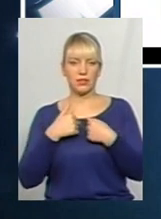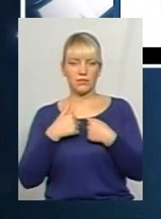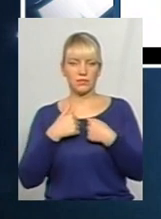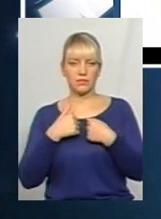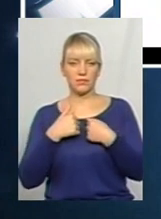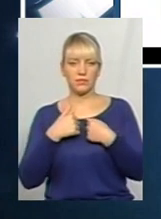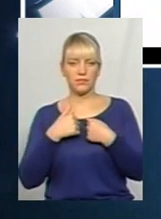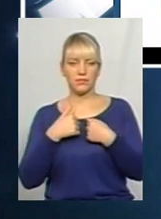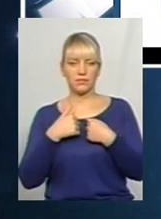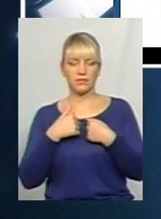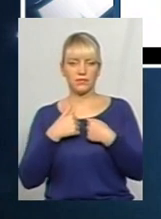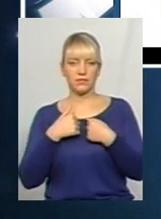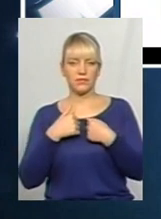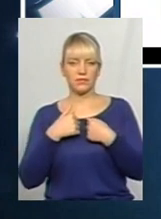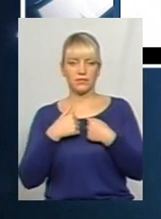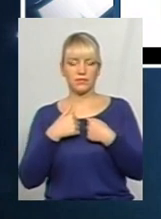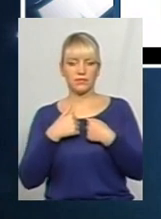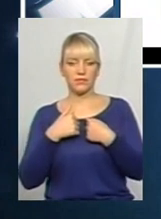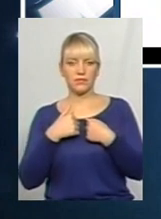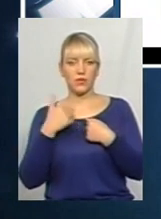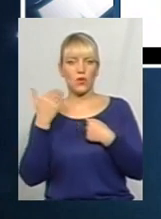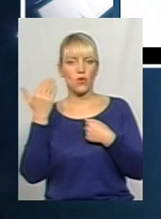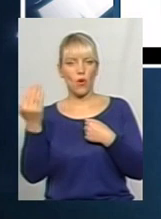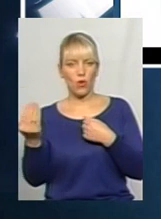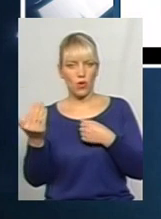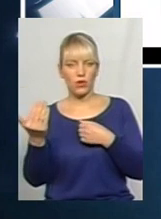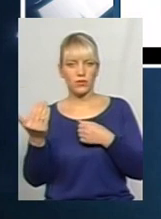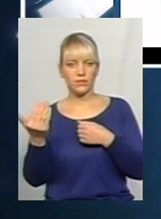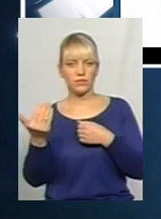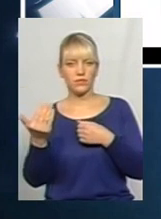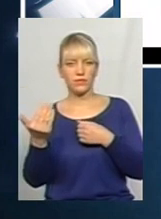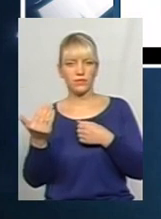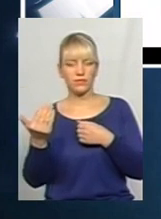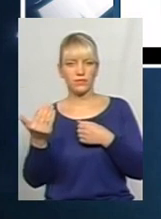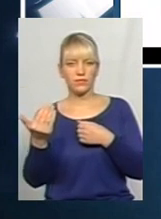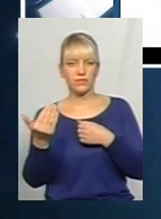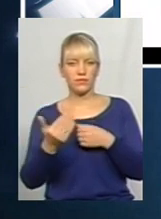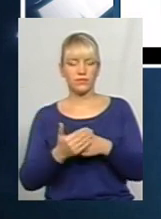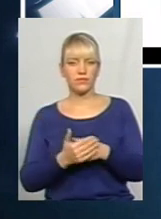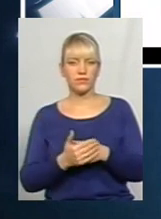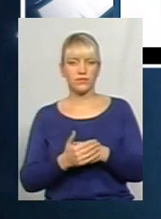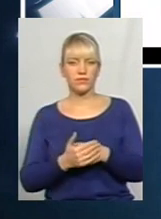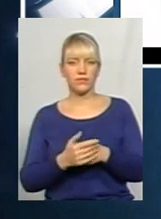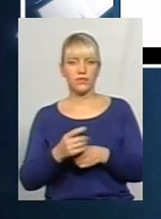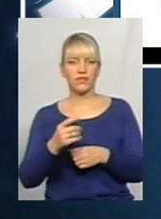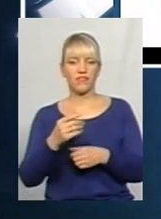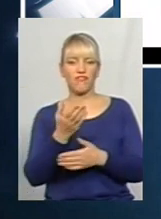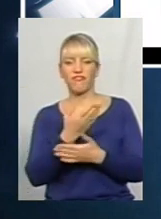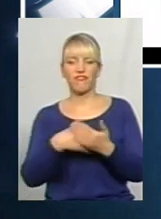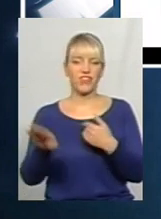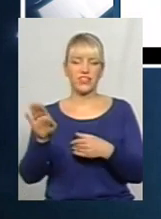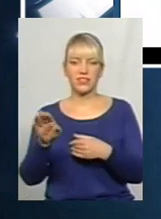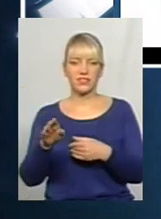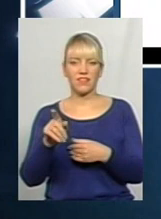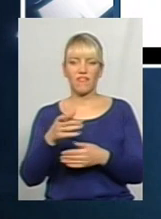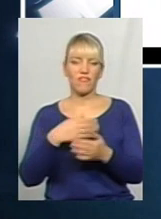ну, його, як сказати, вийдіть, вийдіть. І ви затримуєте